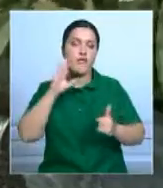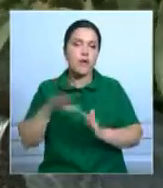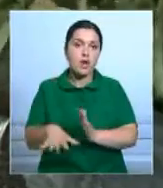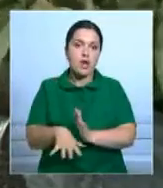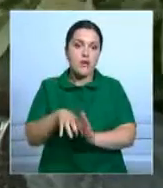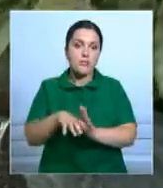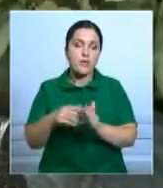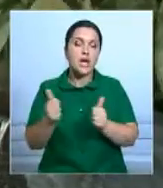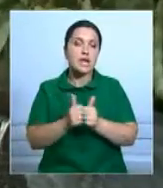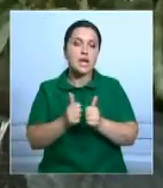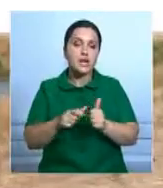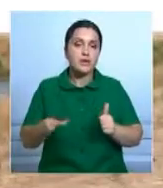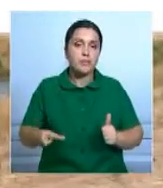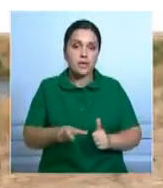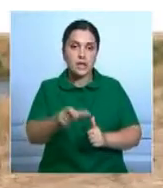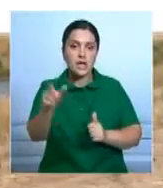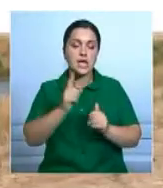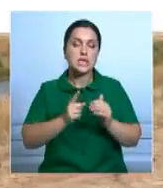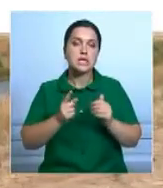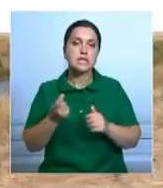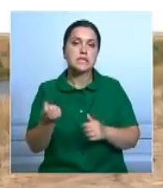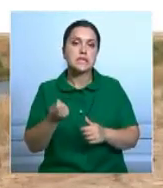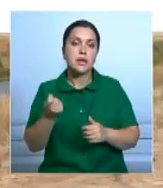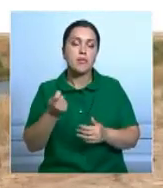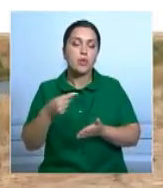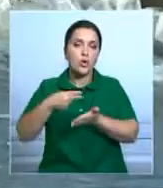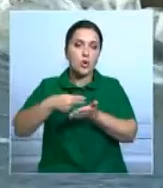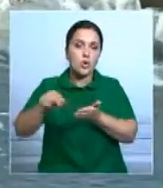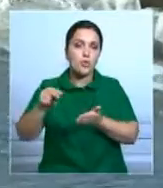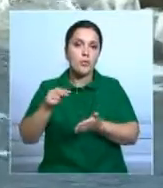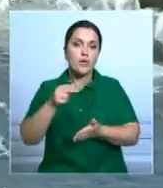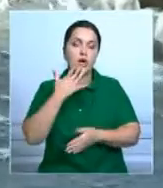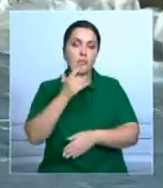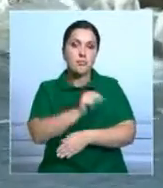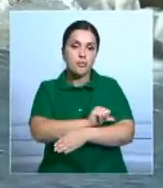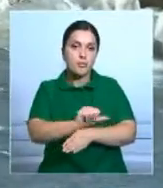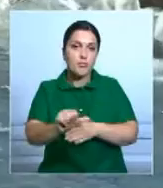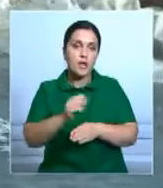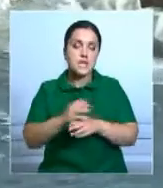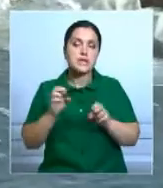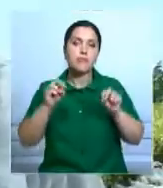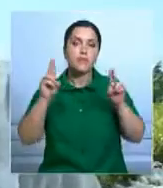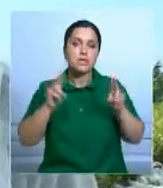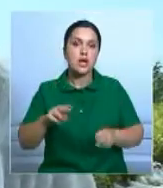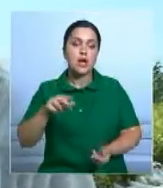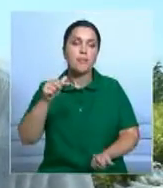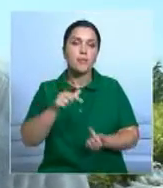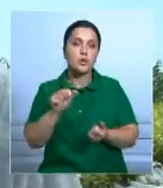качают с ближайшей речки. Семена приобретали в соседней стране, специальные, устойчивые к сухому климату.